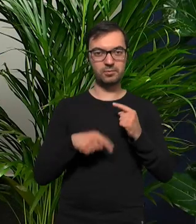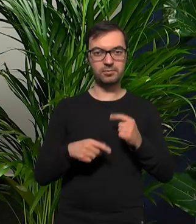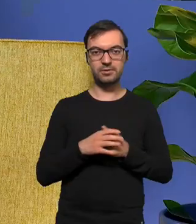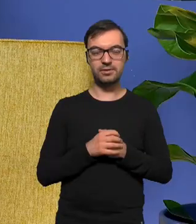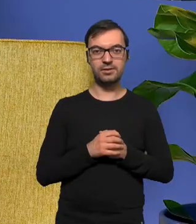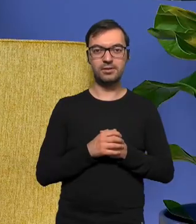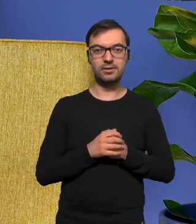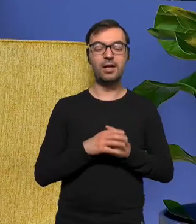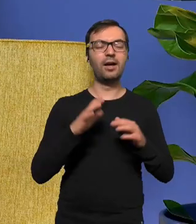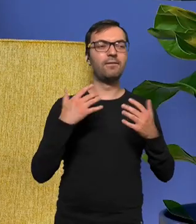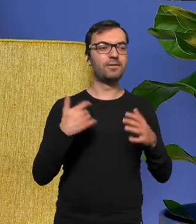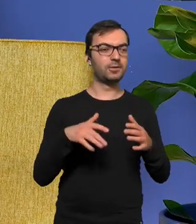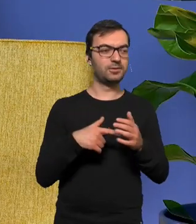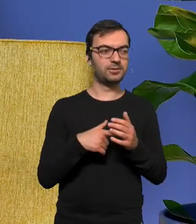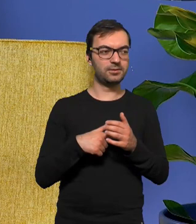w tych twoich tekstach aha